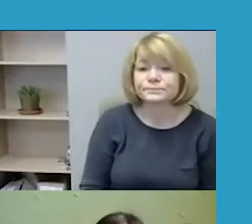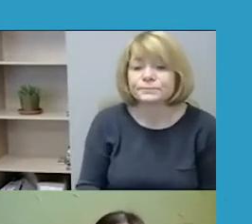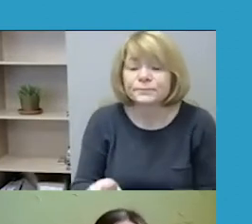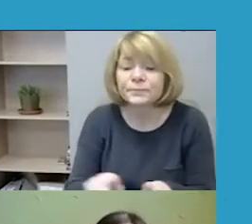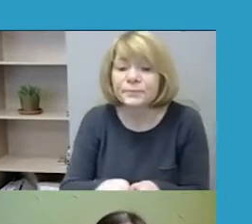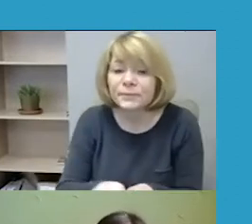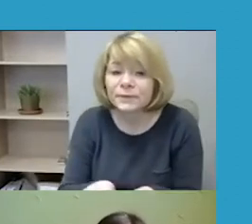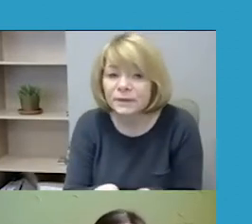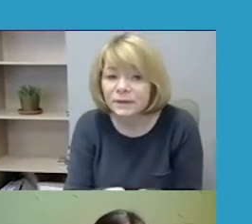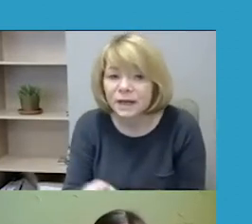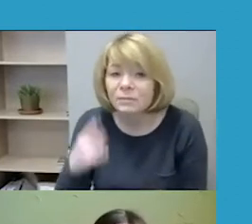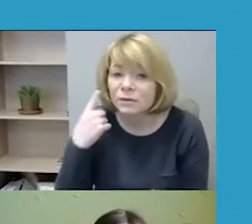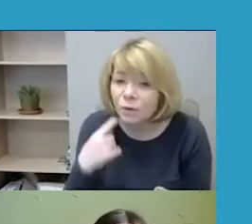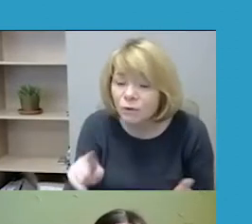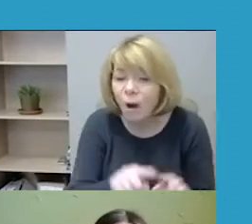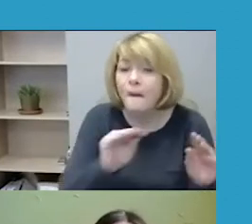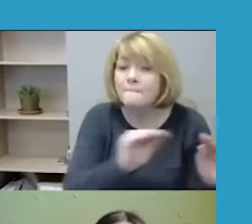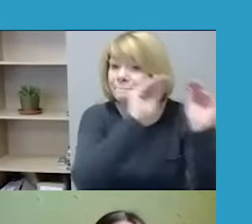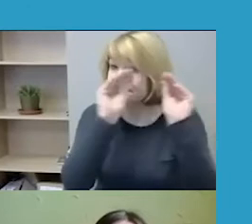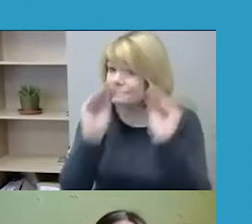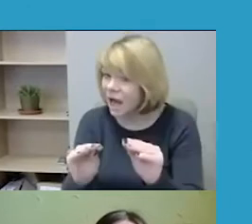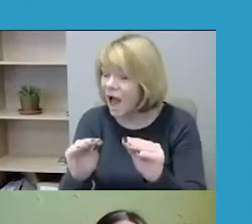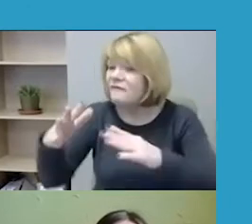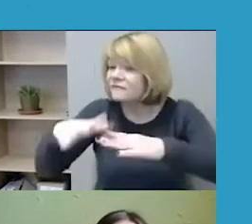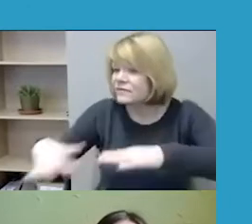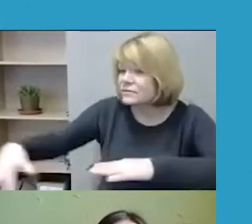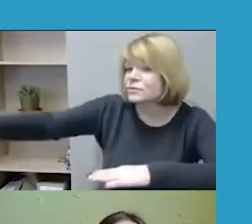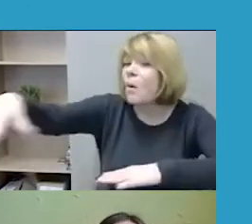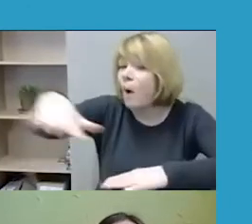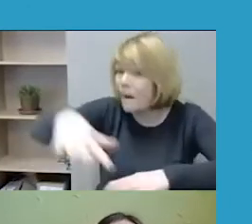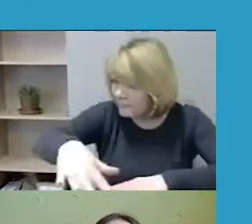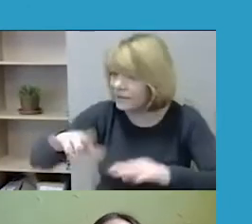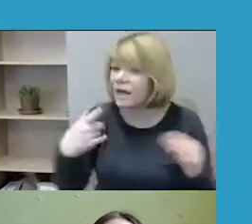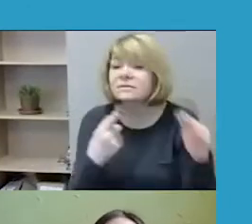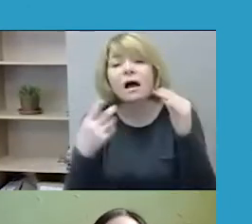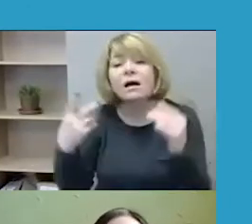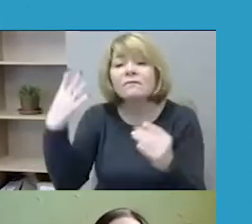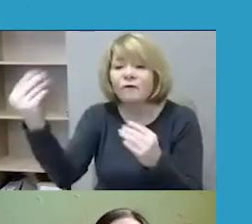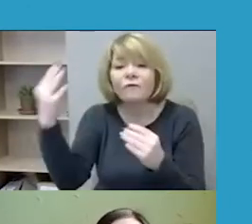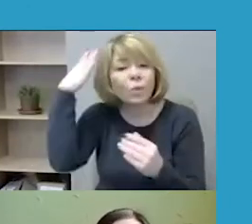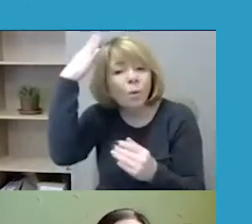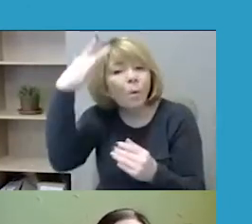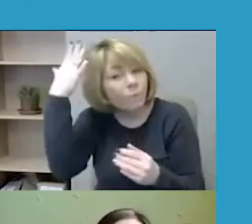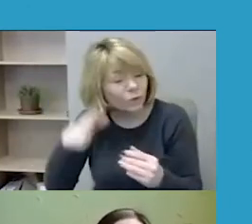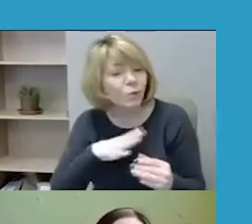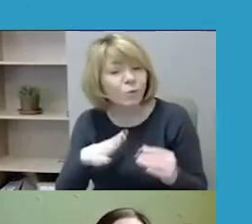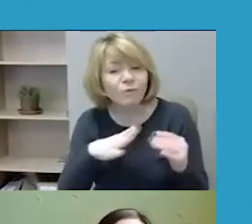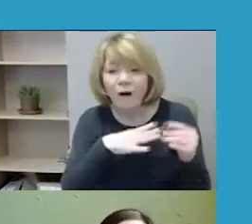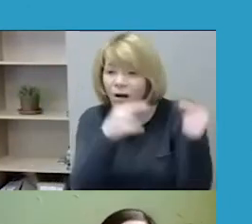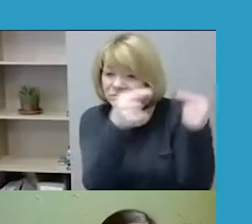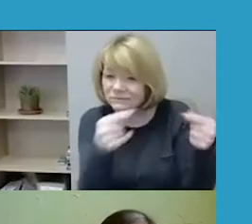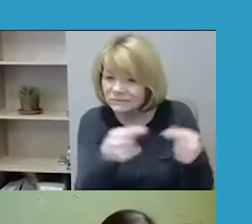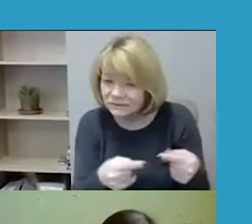perėti prie visuomenės nuomonės apklausos, kurią atliko mūsų užsakymu, tai